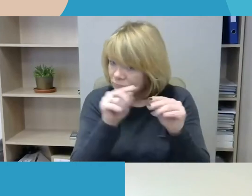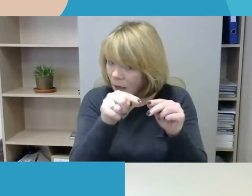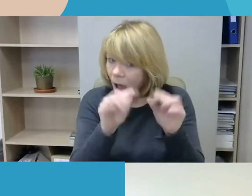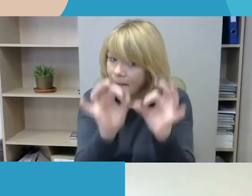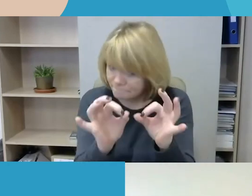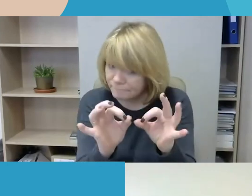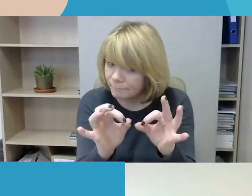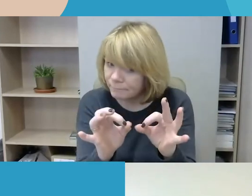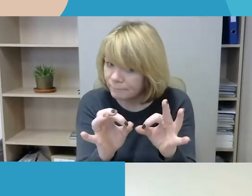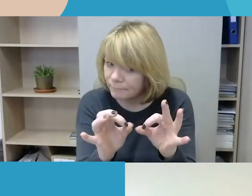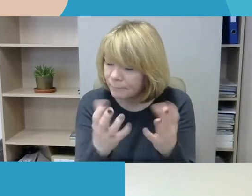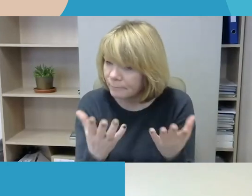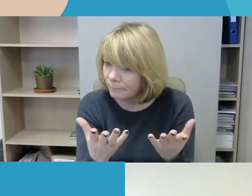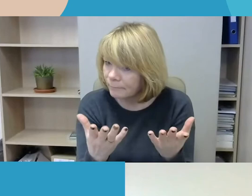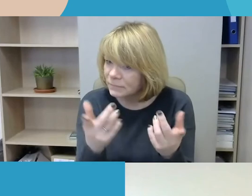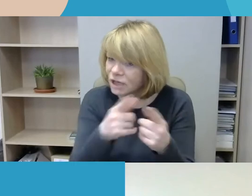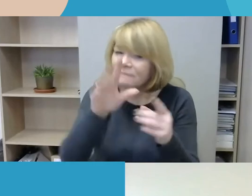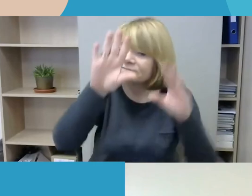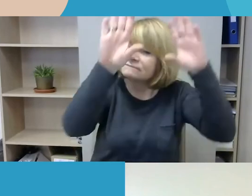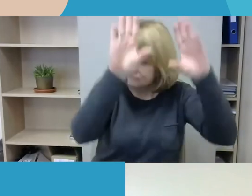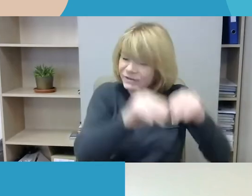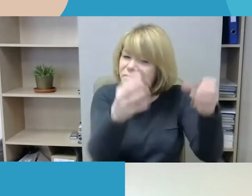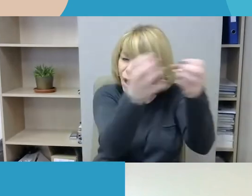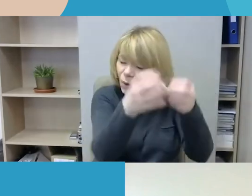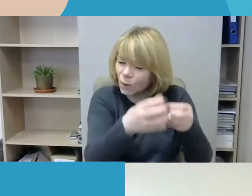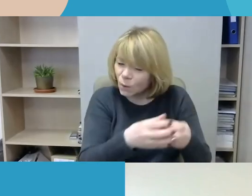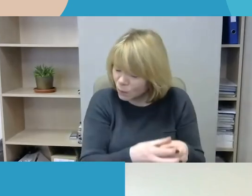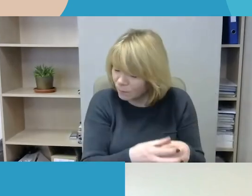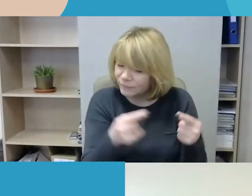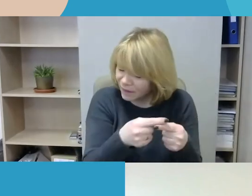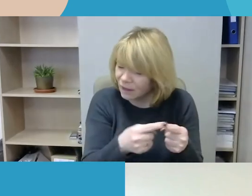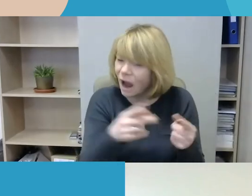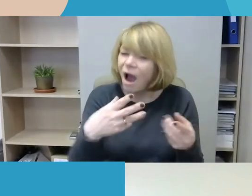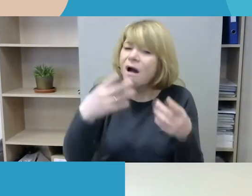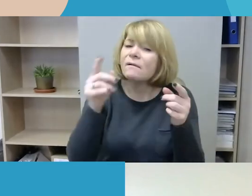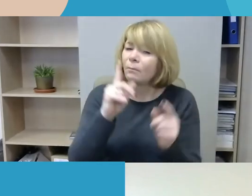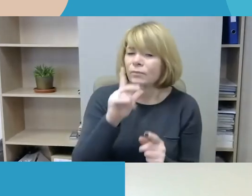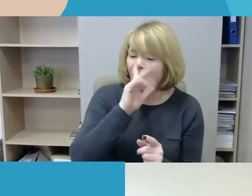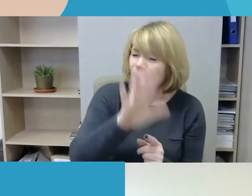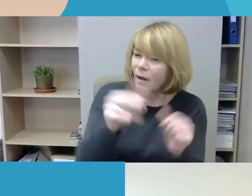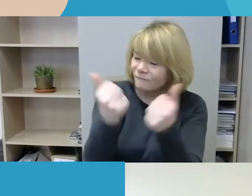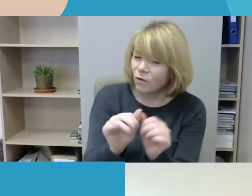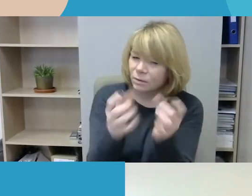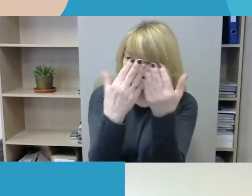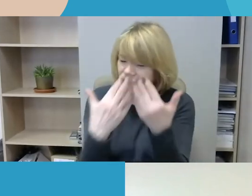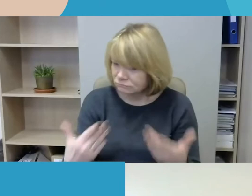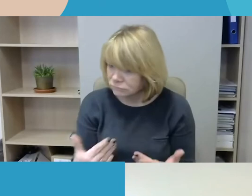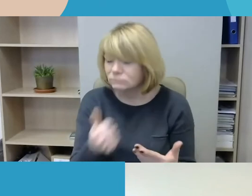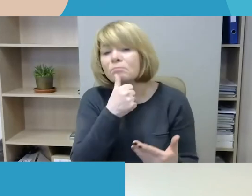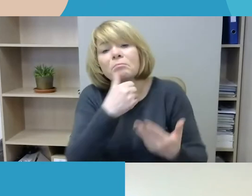ir apima visas asmenų nukentėjusi nuo neapykantos nusikaltimų patirtis? Pavyzdžiui, žmonių su negale,